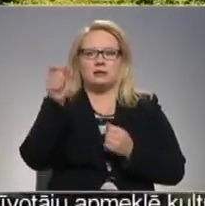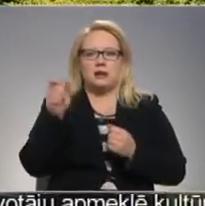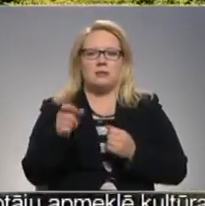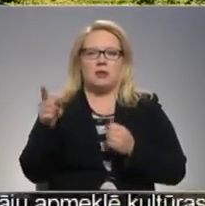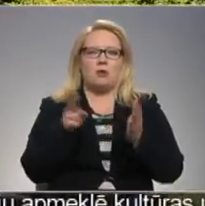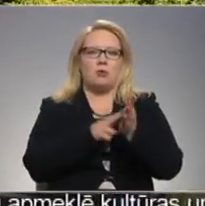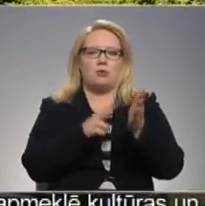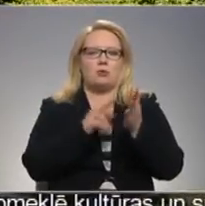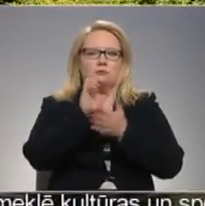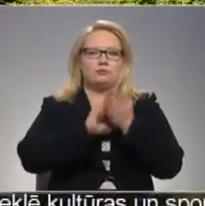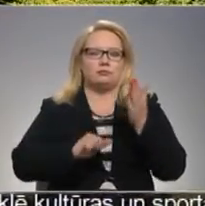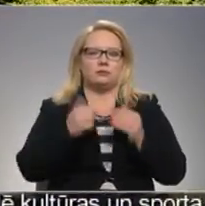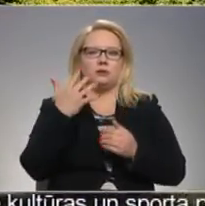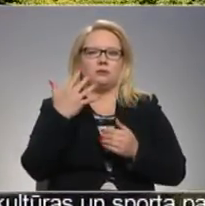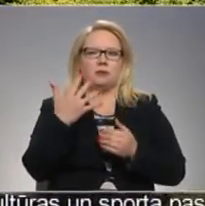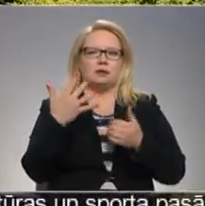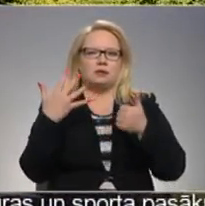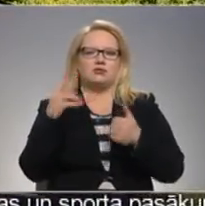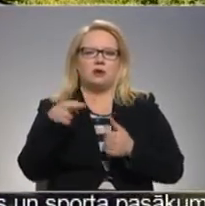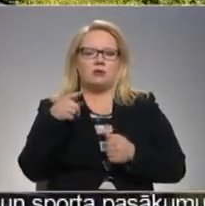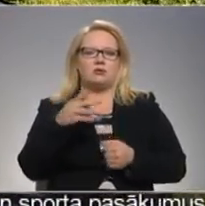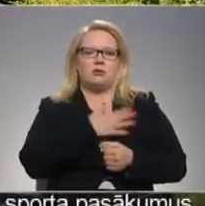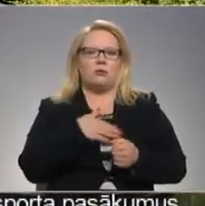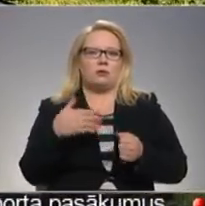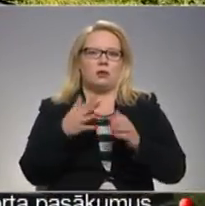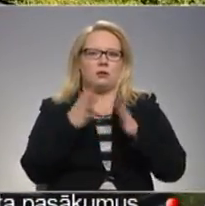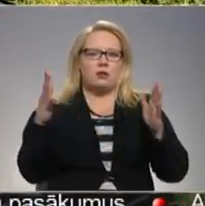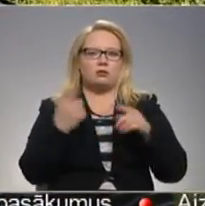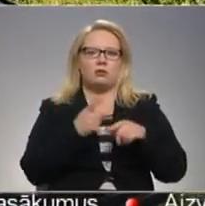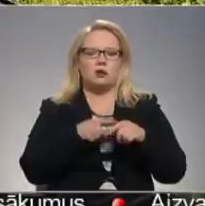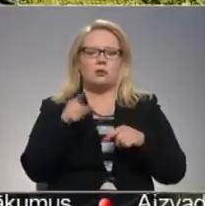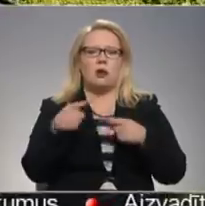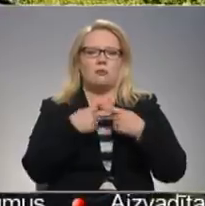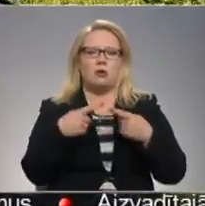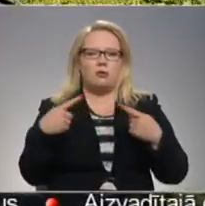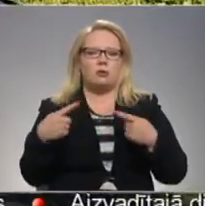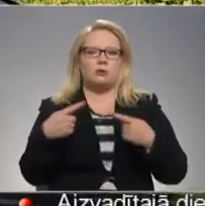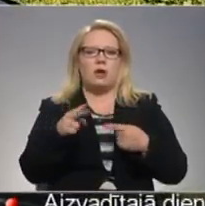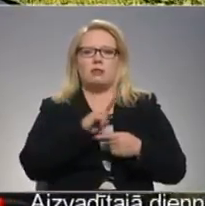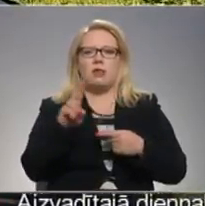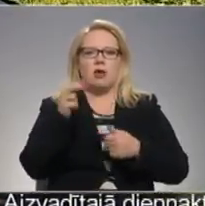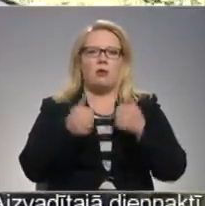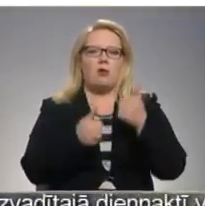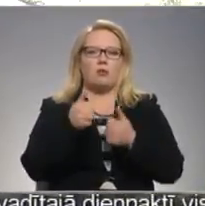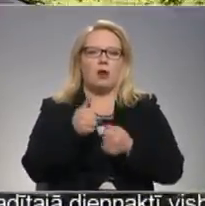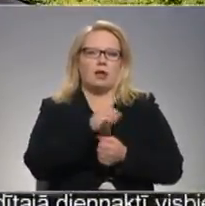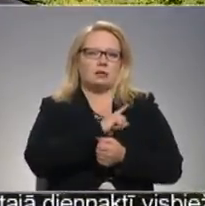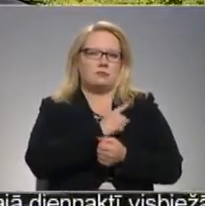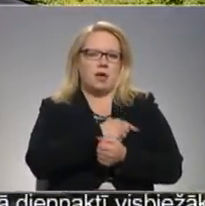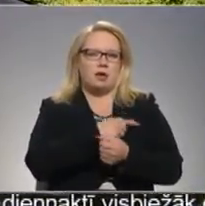nodokļos, tev ir jāsamaksā 5-6 eiro. Tas ir ļoti daudz, un līdz ar to tā produkcija ir nekonkurēt spējīga.